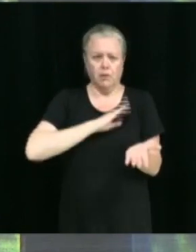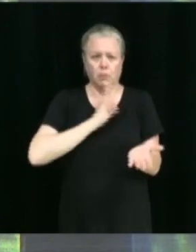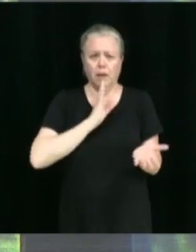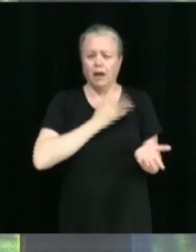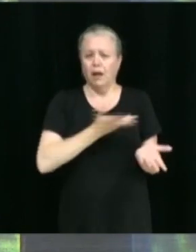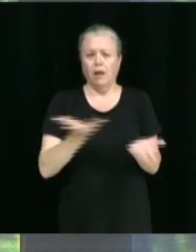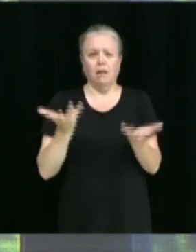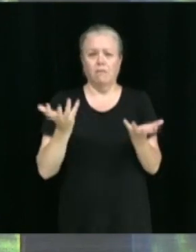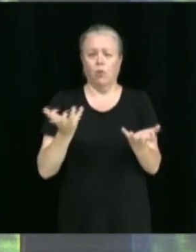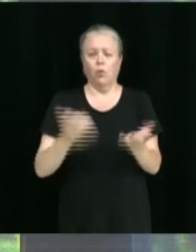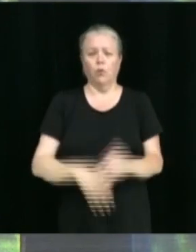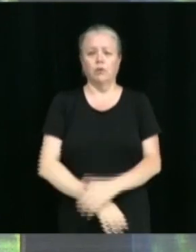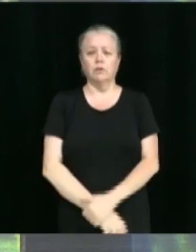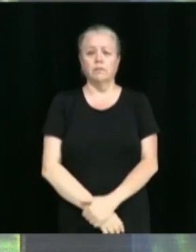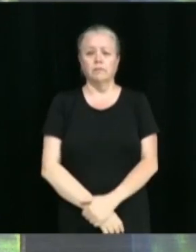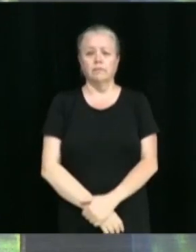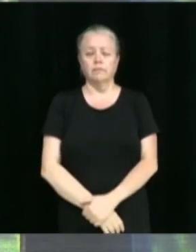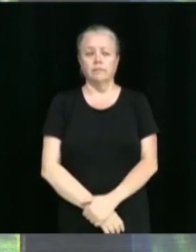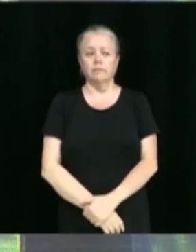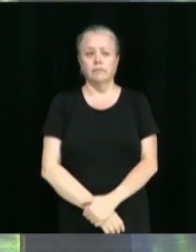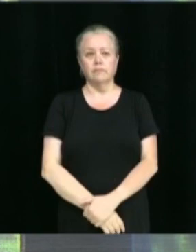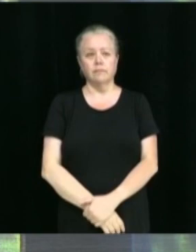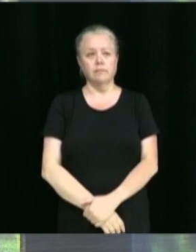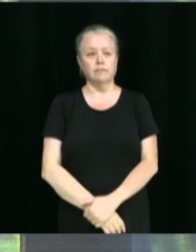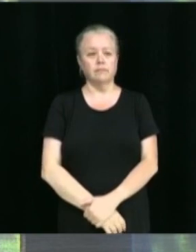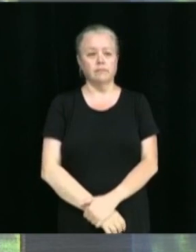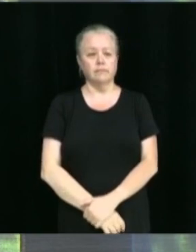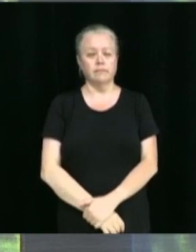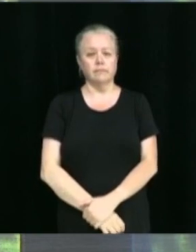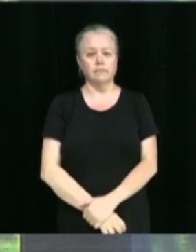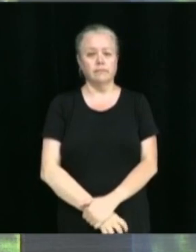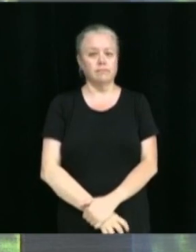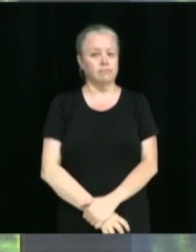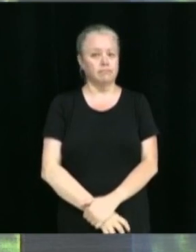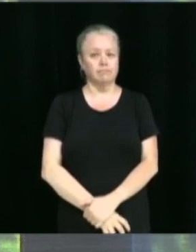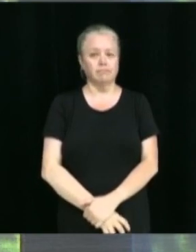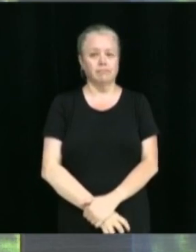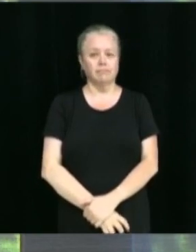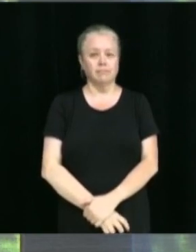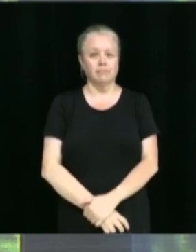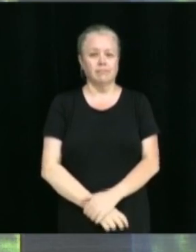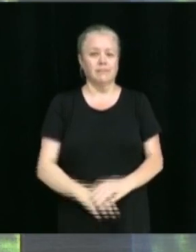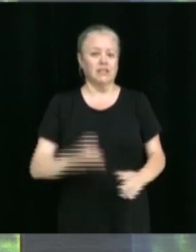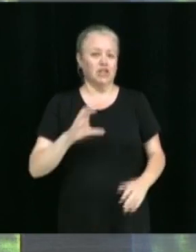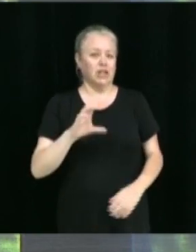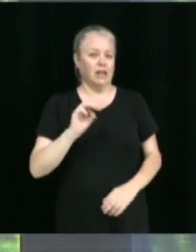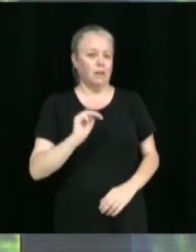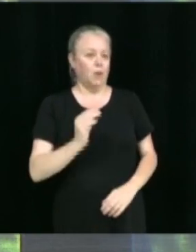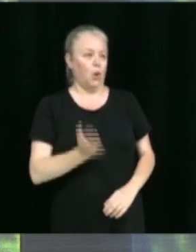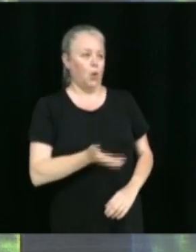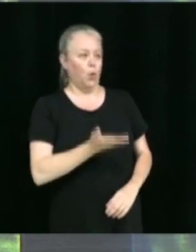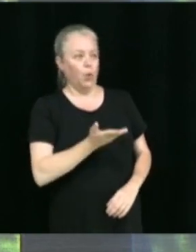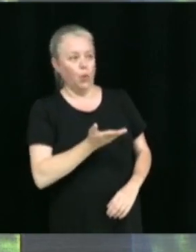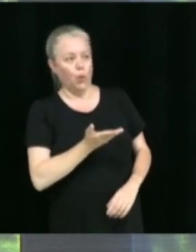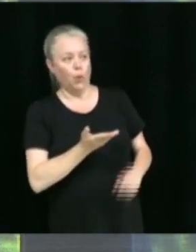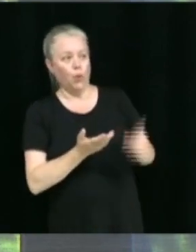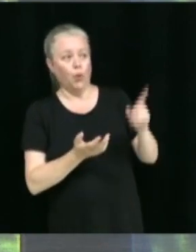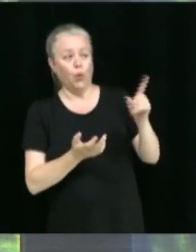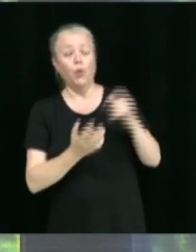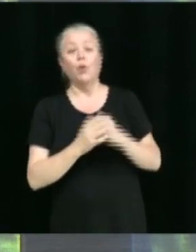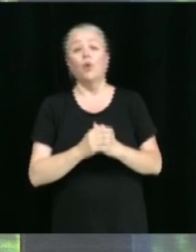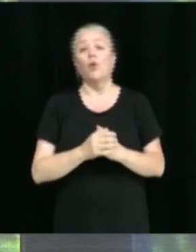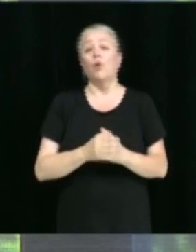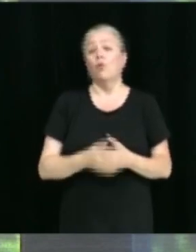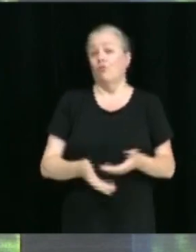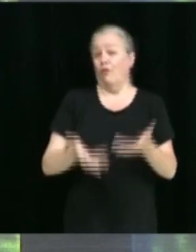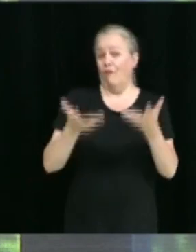voulaient soumeler quelque chose? Oui. Chantal Moreau. Alors, je voudrais rappeler à la